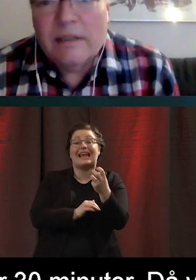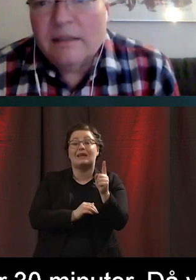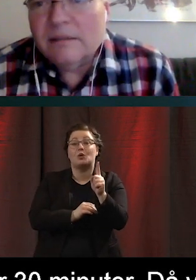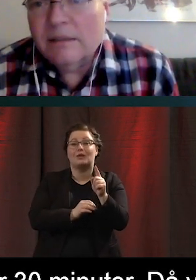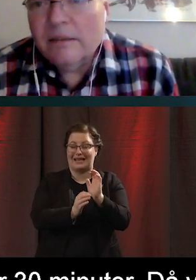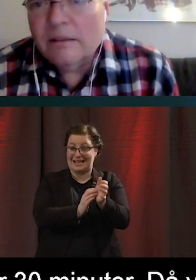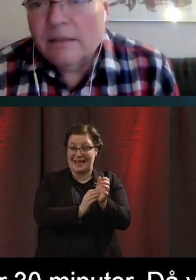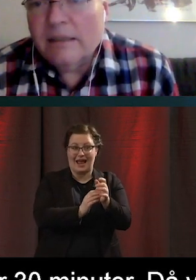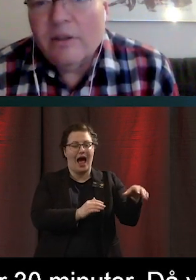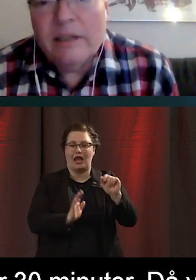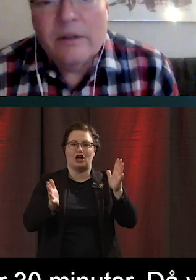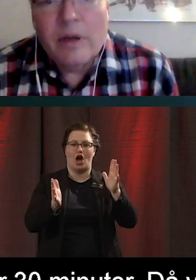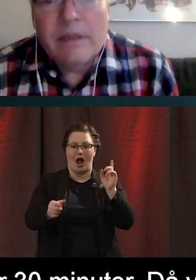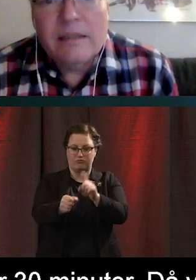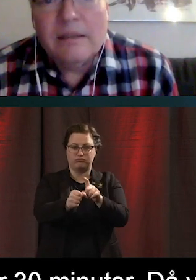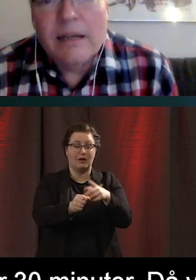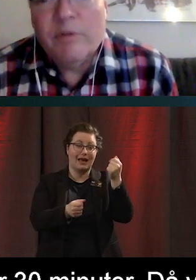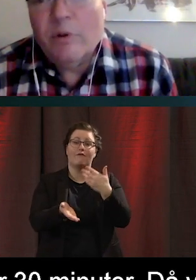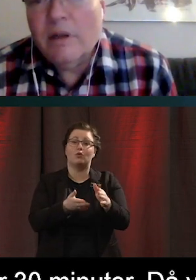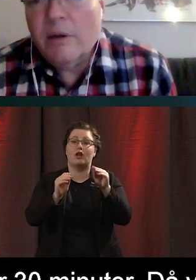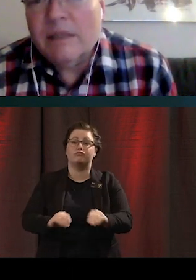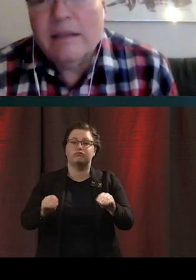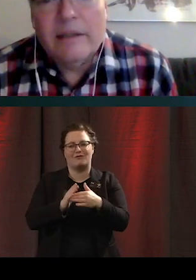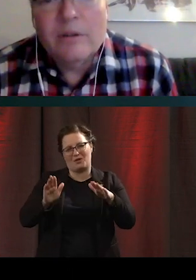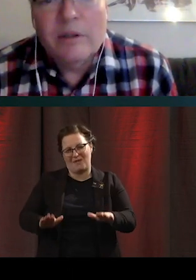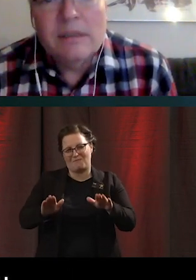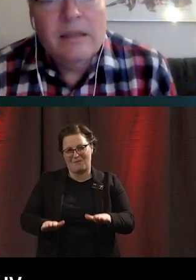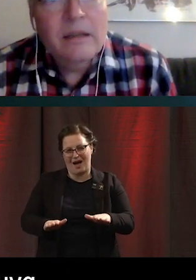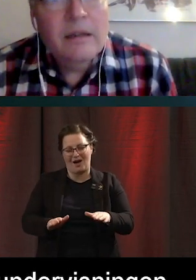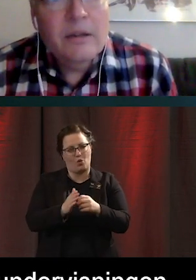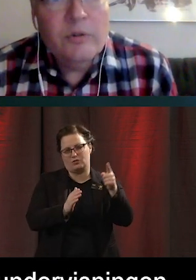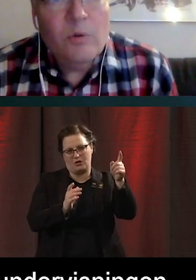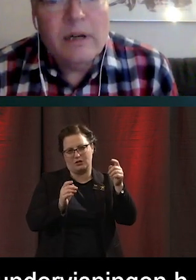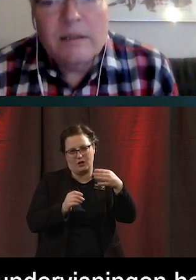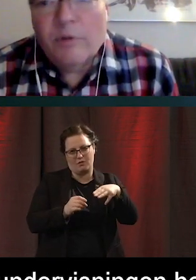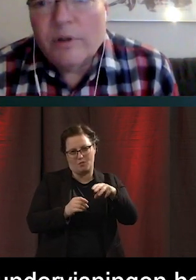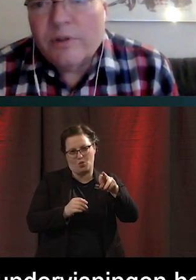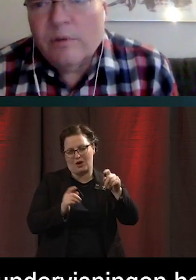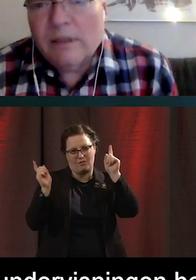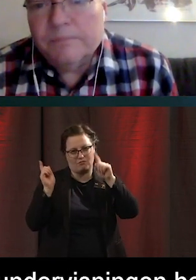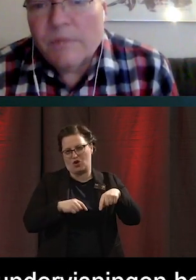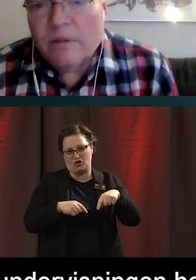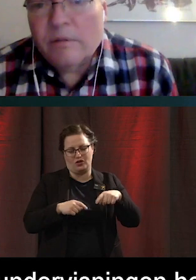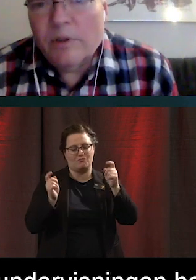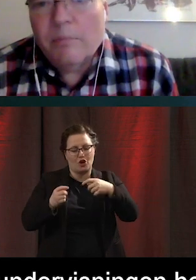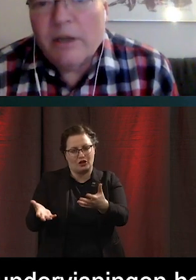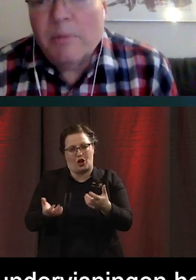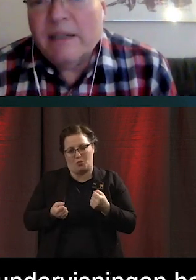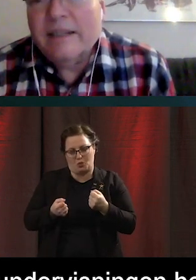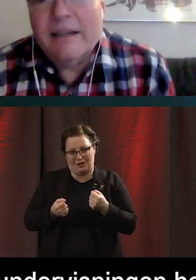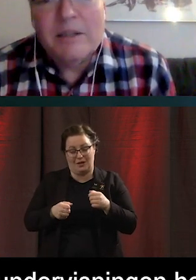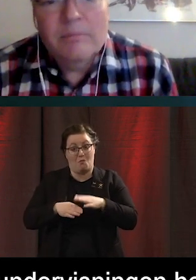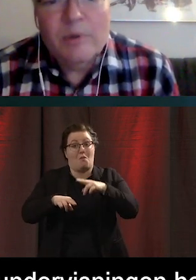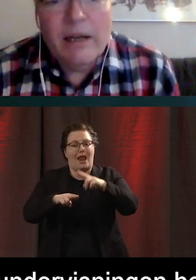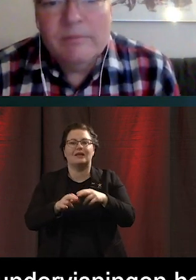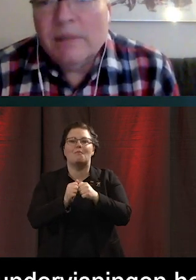fortsätta delta i den undervisningen hemifrån. När de inte längre kunde åka till folkhögskolan. Men de